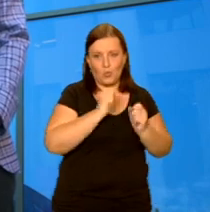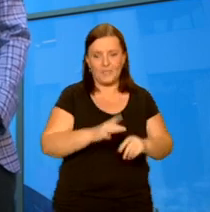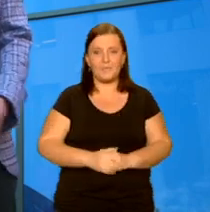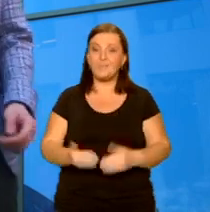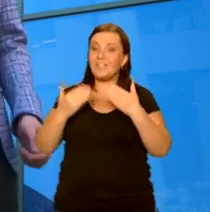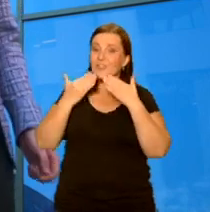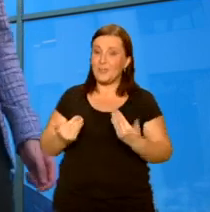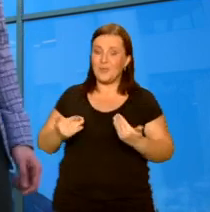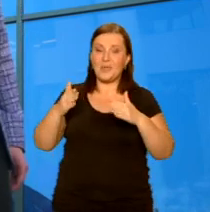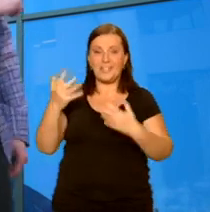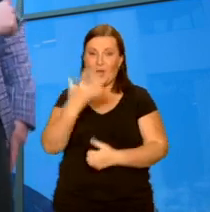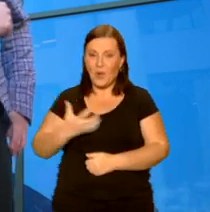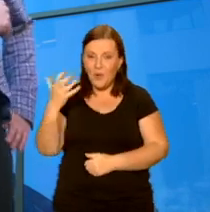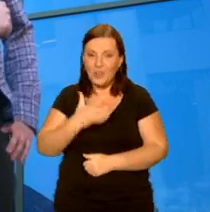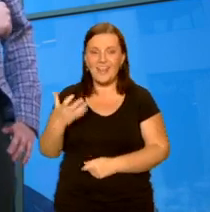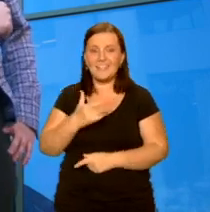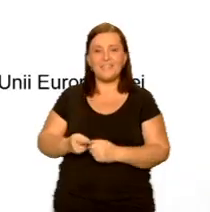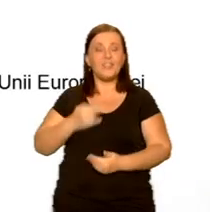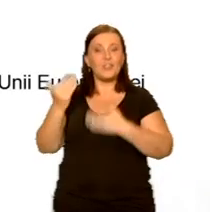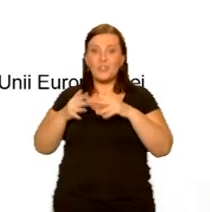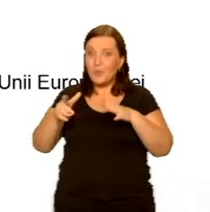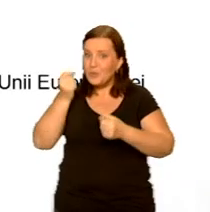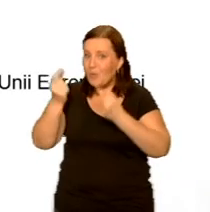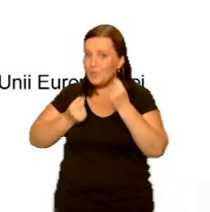spędzony czas i niech moc innowacji będzie z Wami.